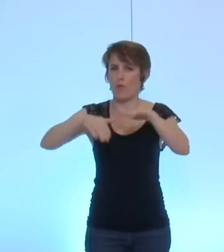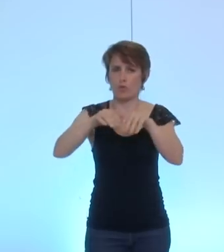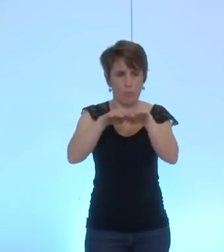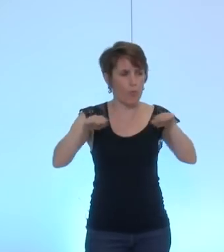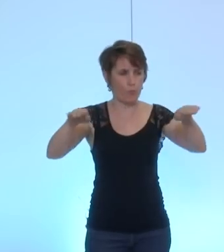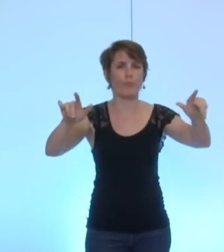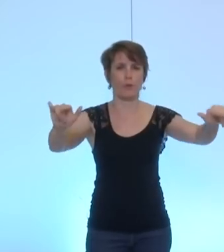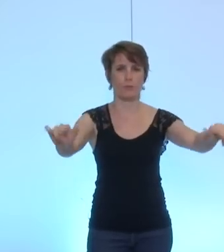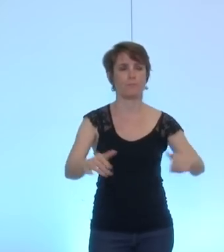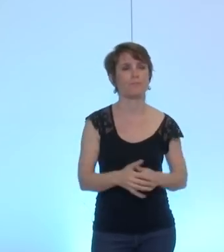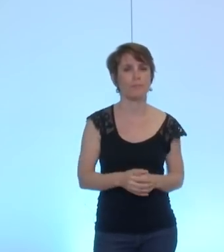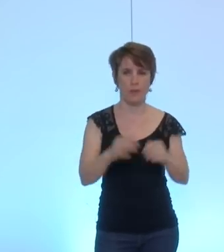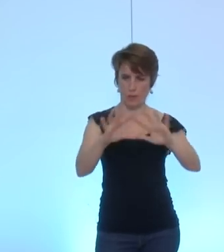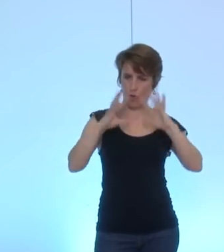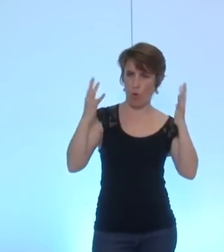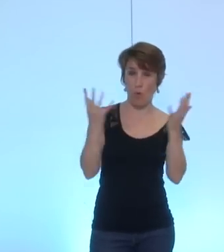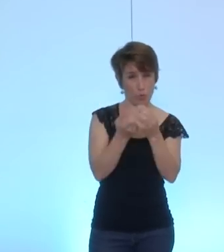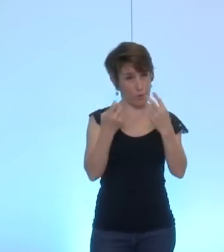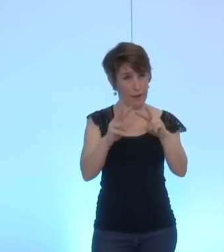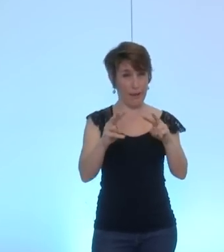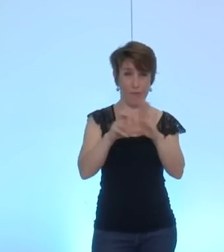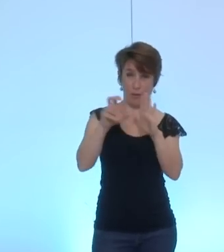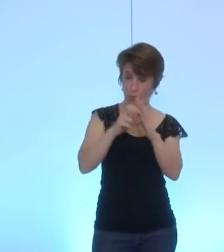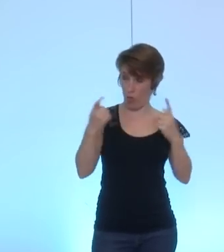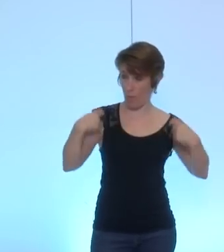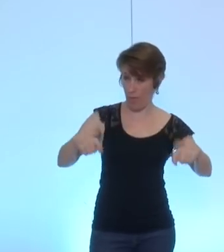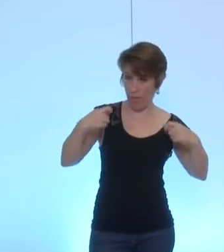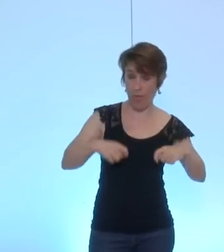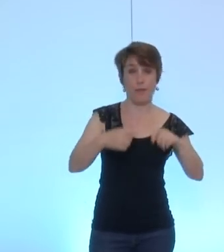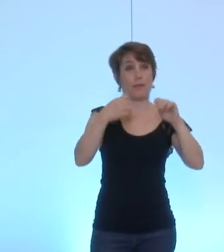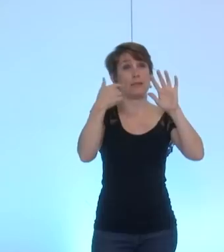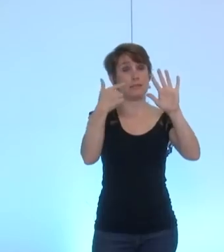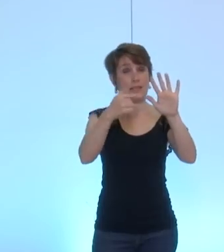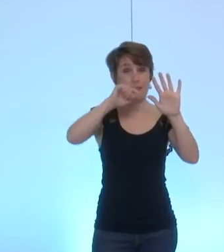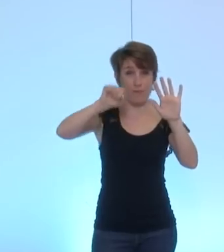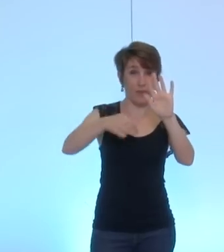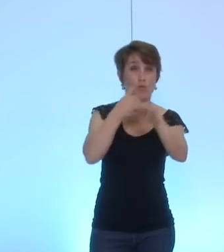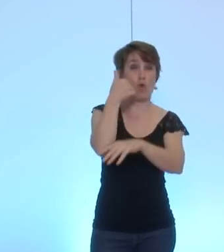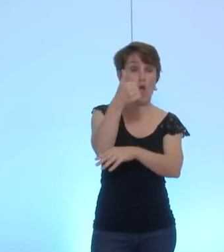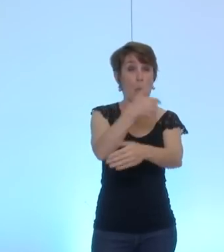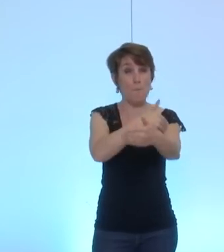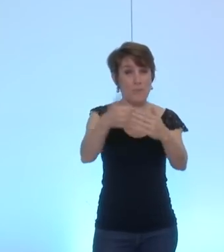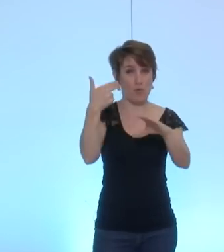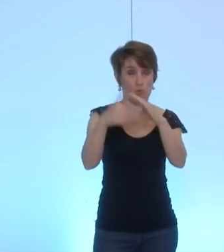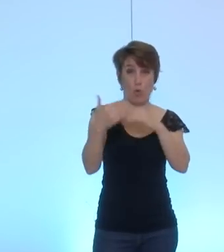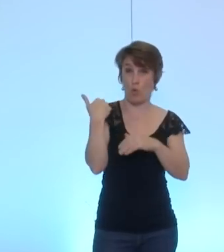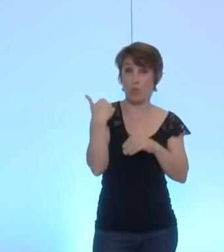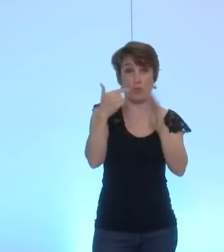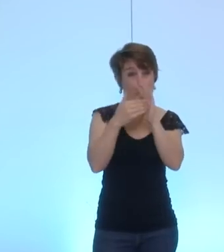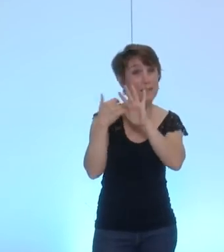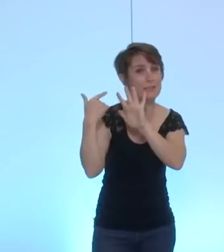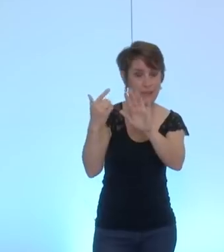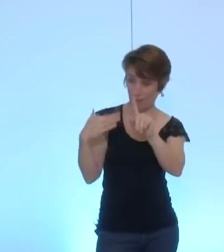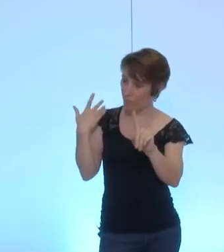Alors, le total des financements mobilisés par la ville depuis 2007 est de 7,1 millions d'euros sur 16 appels à